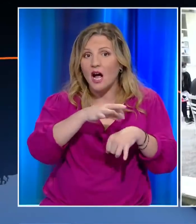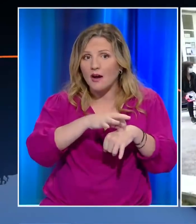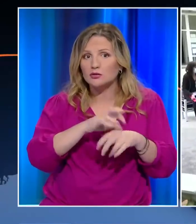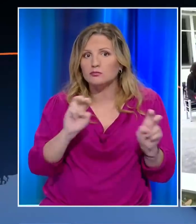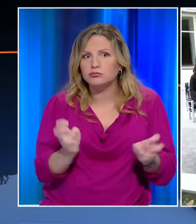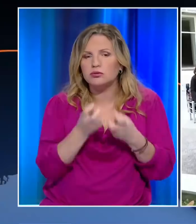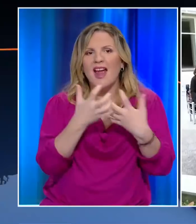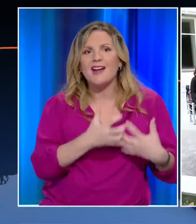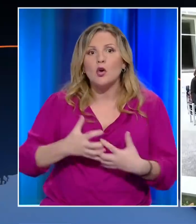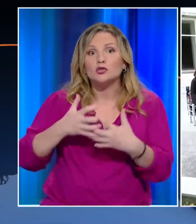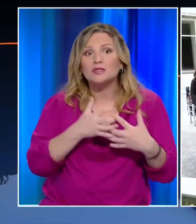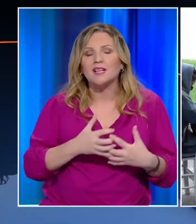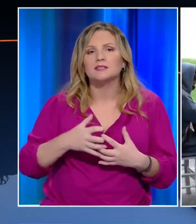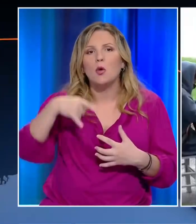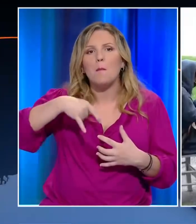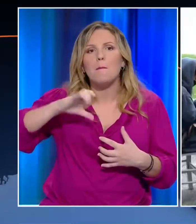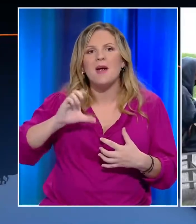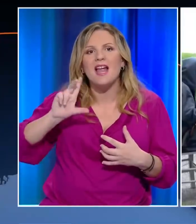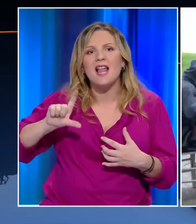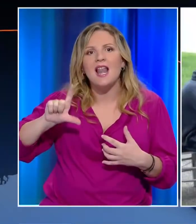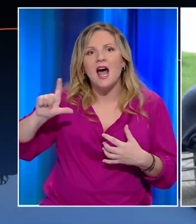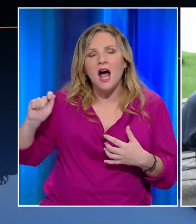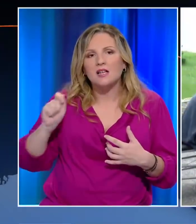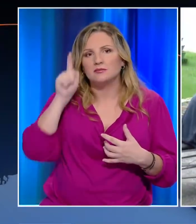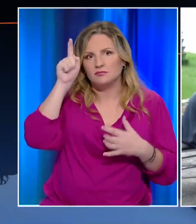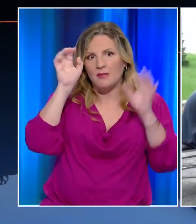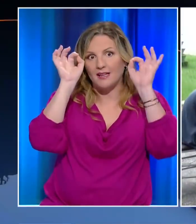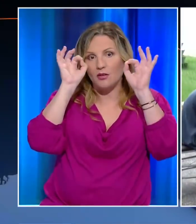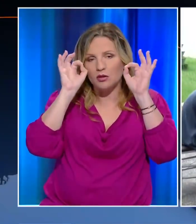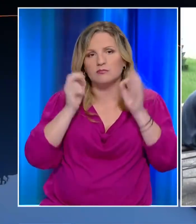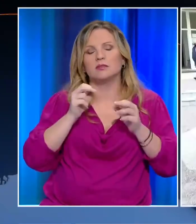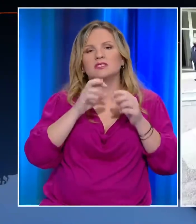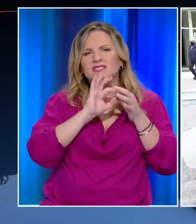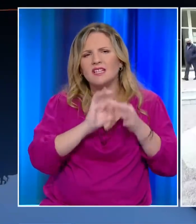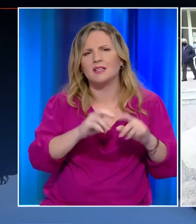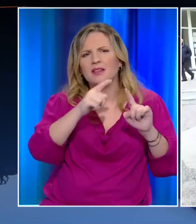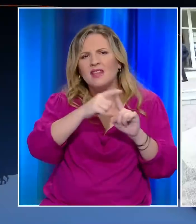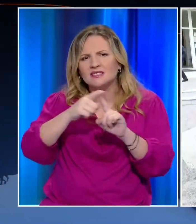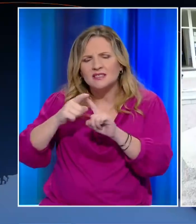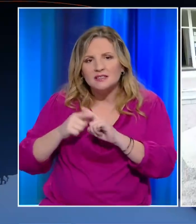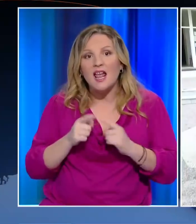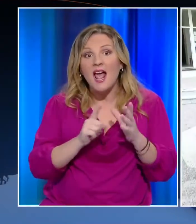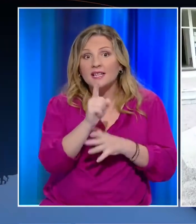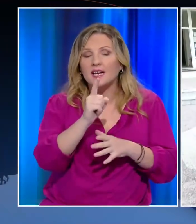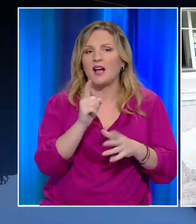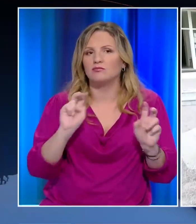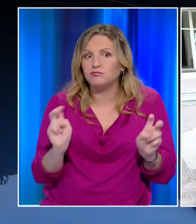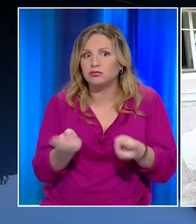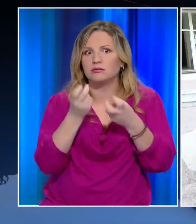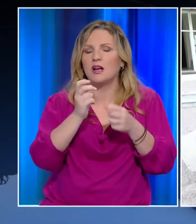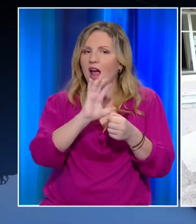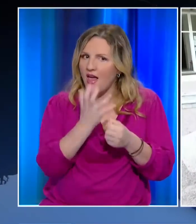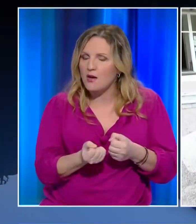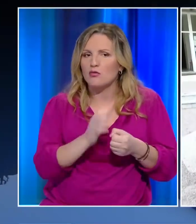βρέθηκαν σε εργοστάσιο στην Πέλα η έλεγχη είναι εξονυχιστική. Μέχρι στιγμής έχουν εντοπιστεί άλλα 11 κρούσματα ενώ μέσα στη μέρα